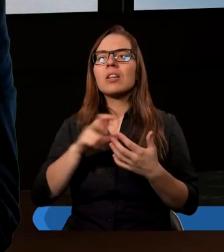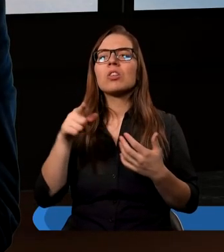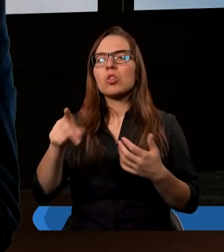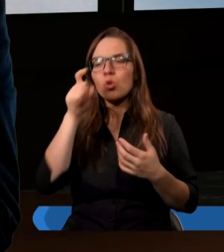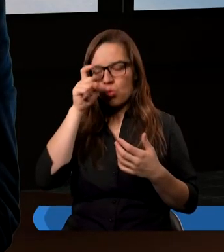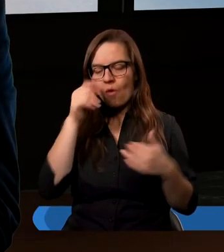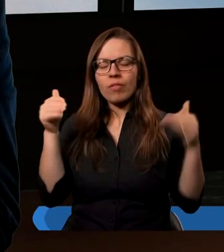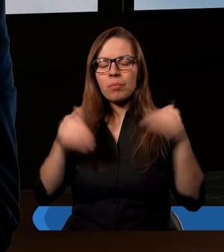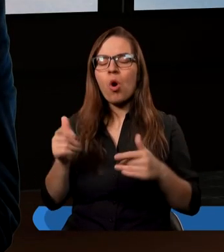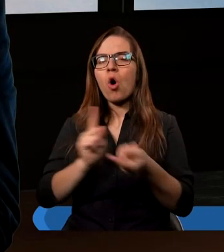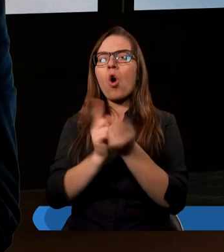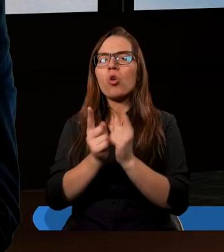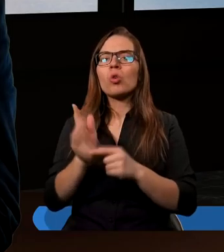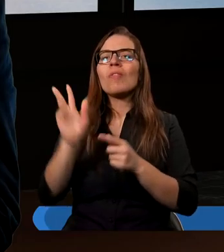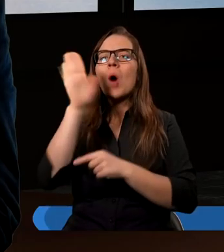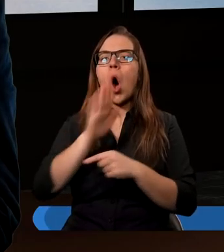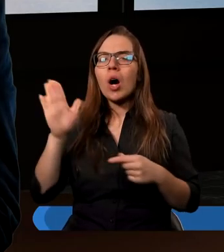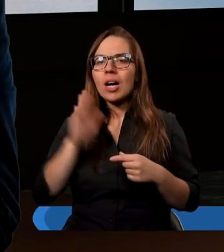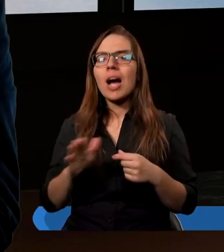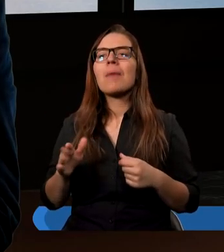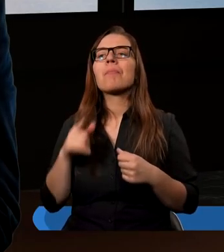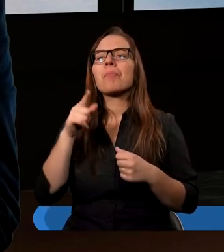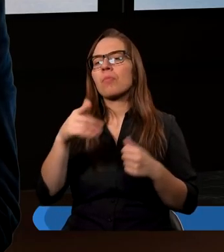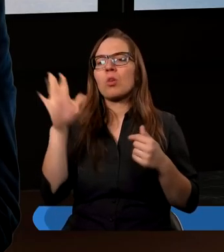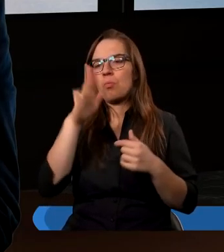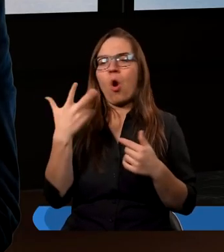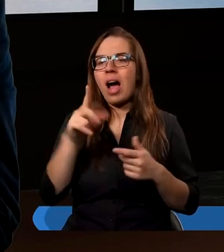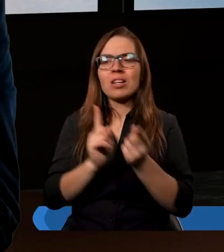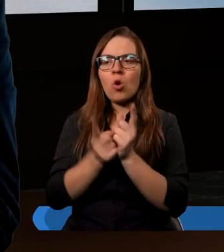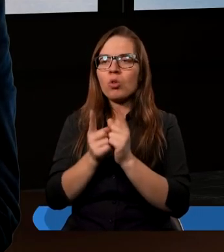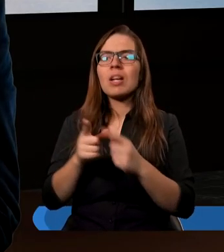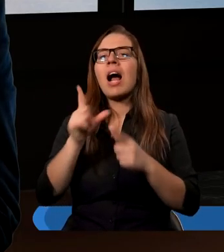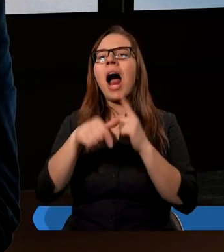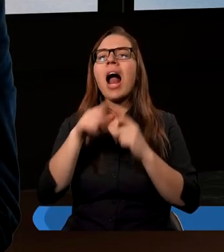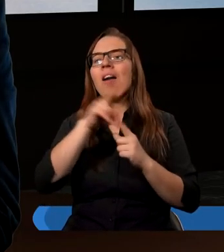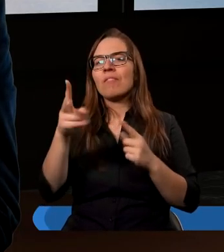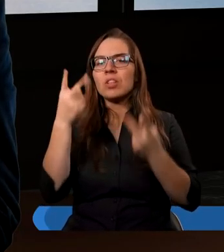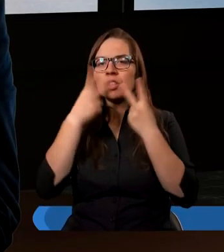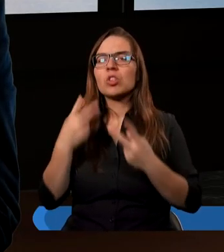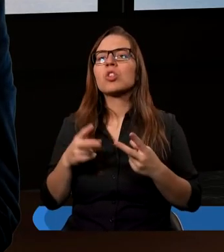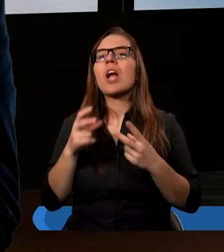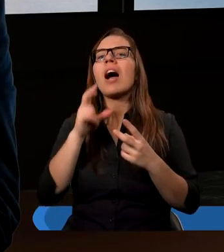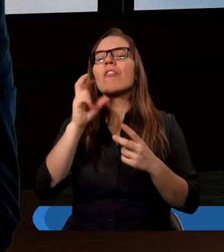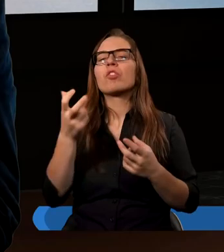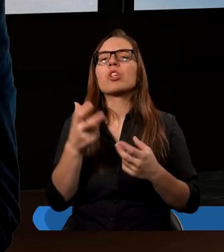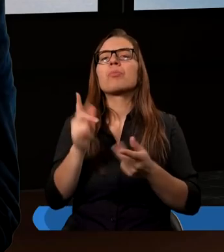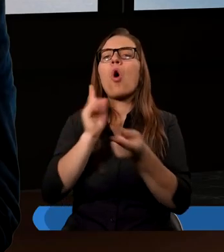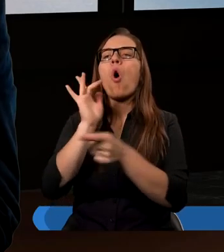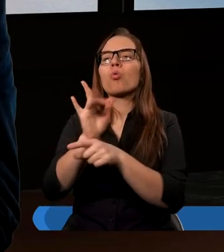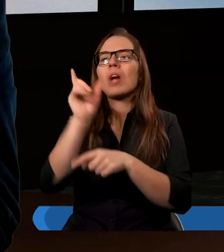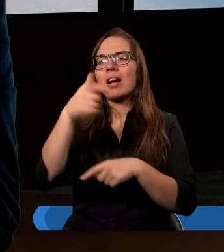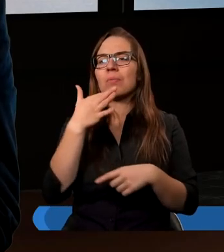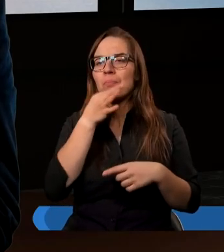Czy człowiek może oszukiwać Boga? Bo wy mnie oszukujecie. Lecz wy pytacie, w czym cię oszukaliśmy?